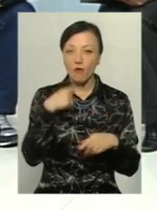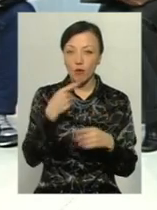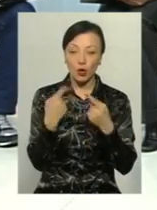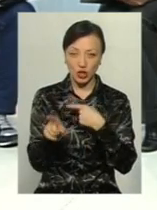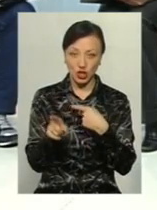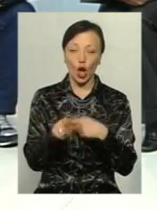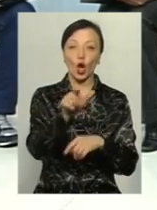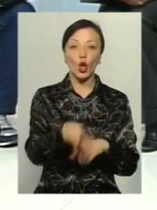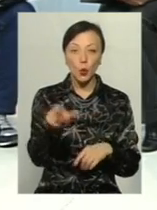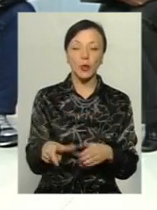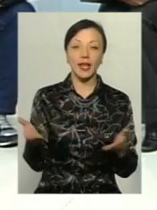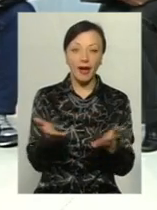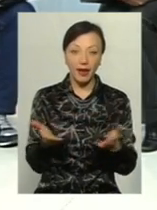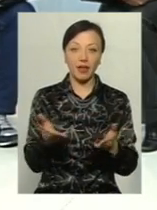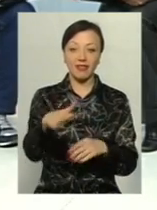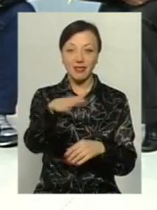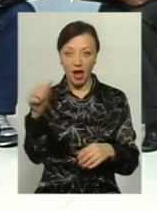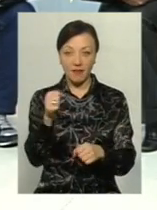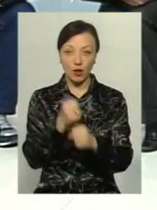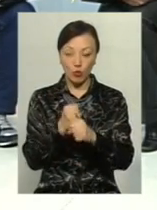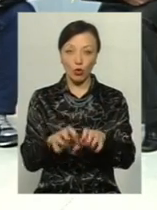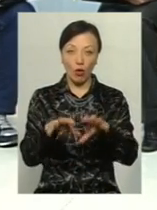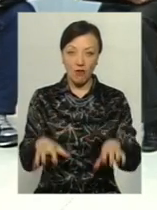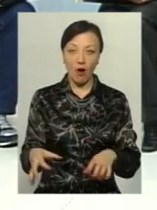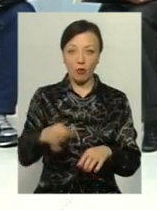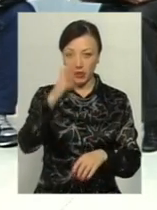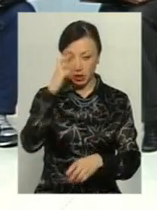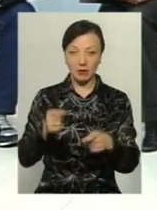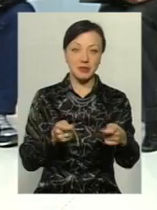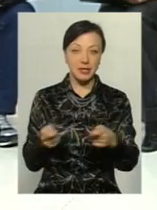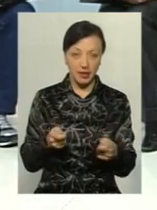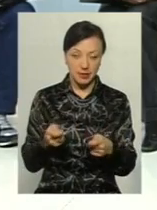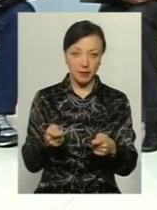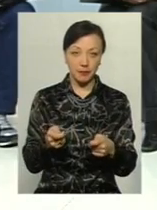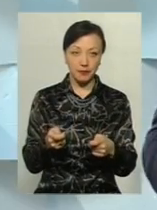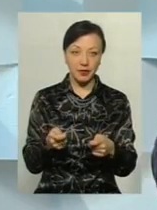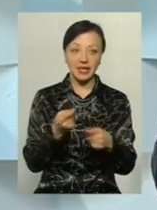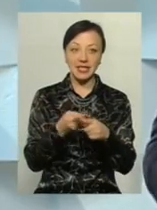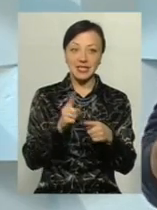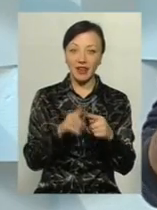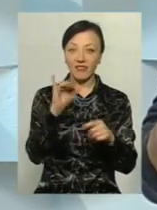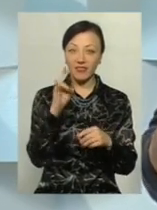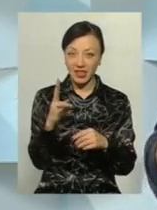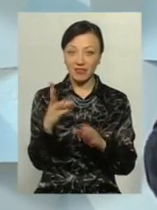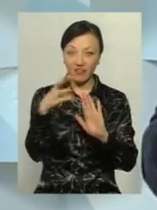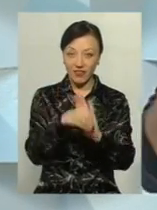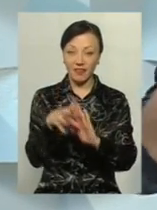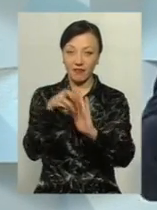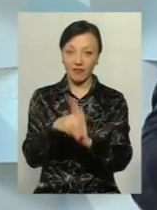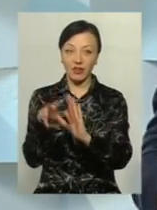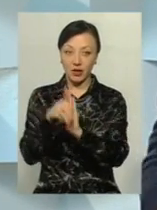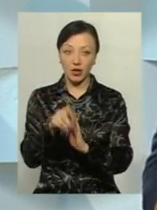про інше. Люди, яких наняв на роботу голова обласної державної адміністрації, а це він їх вів туди,